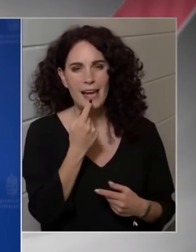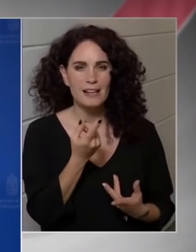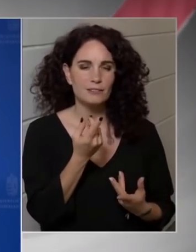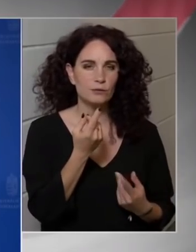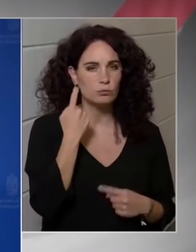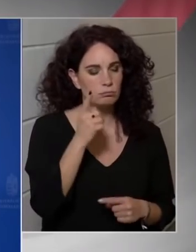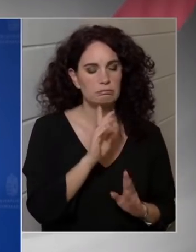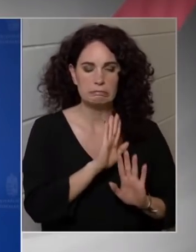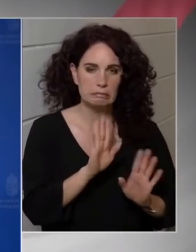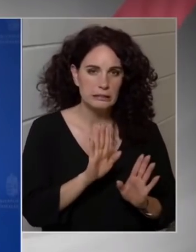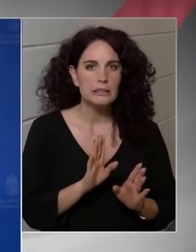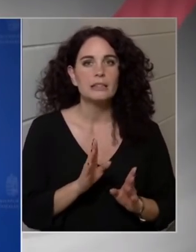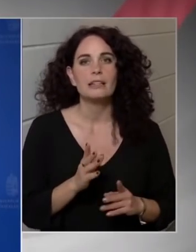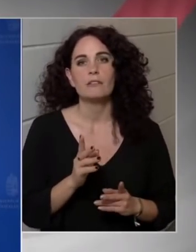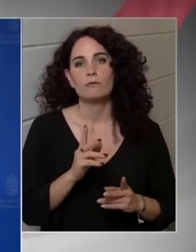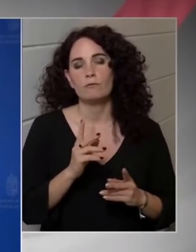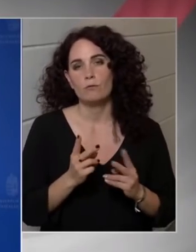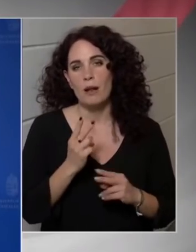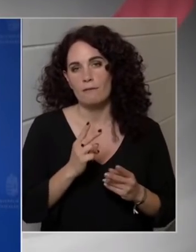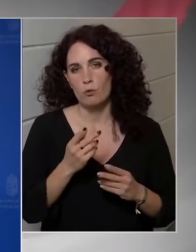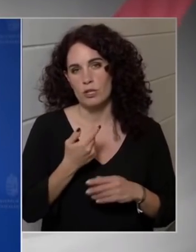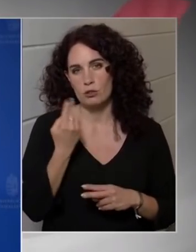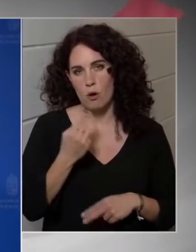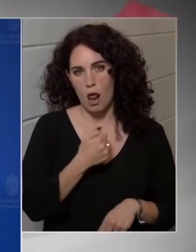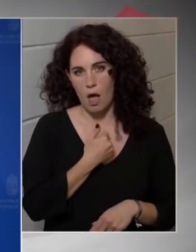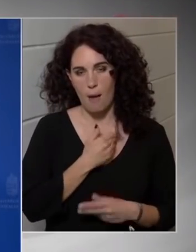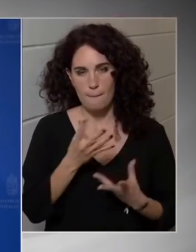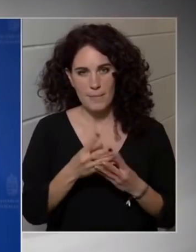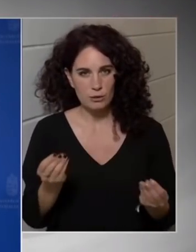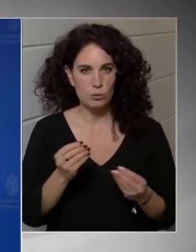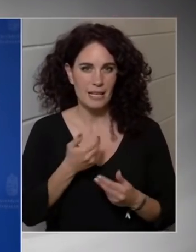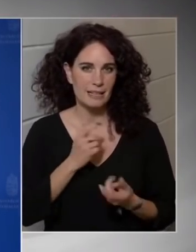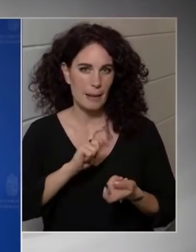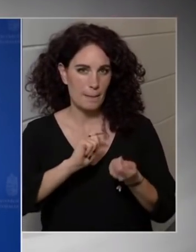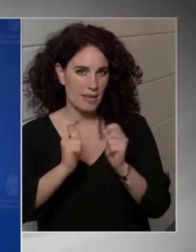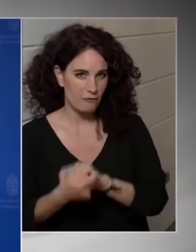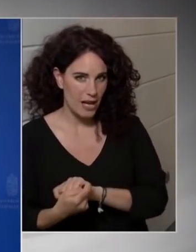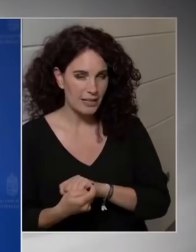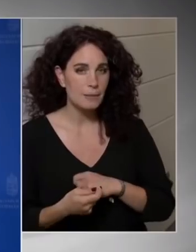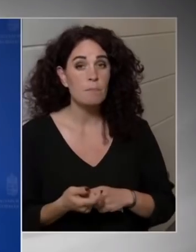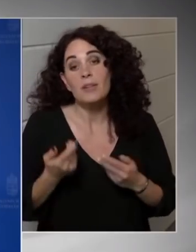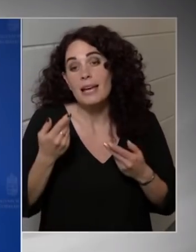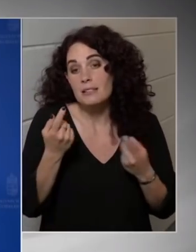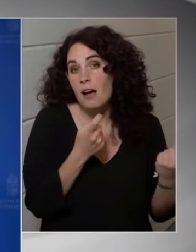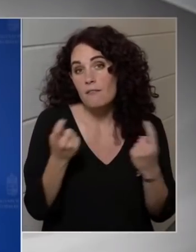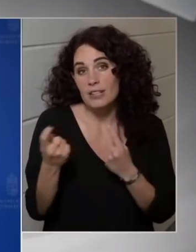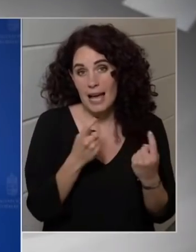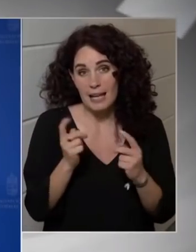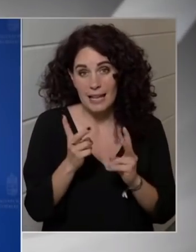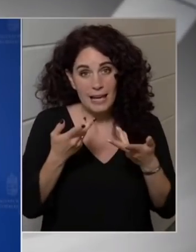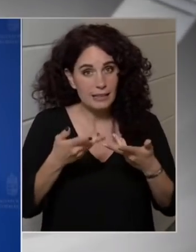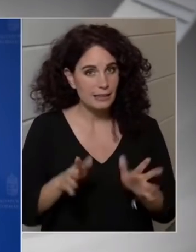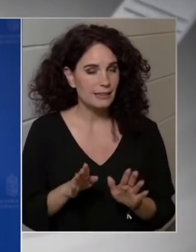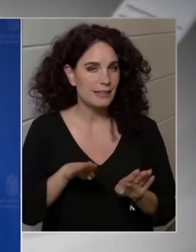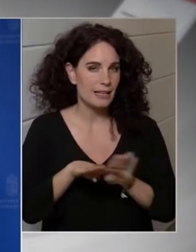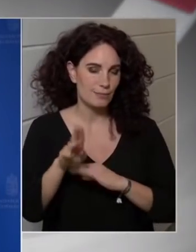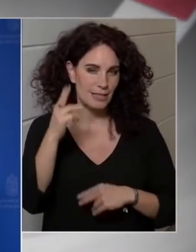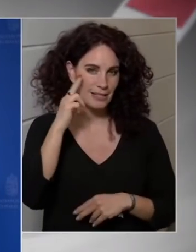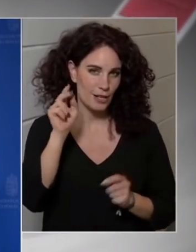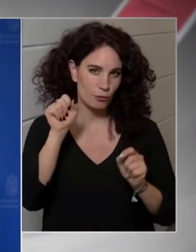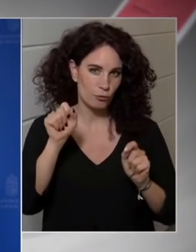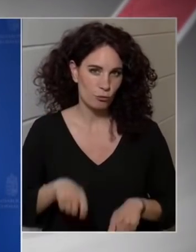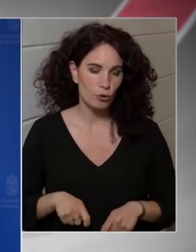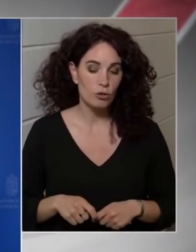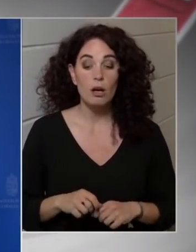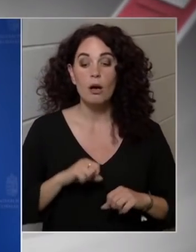megszűntek és egyetemek kíváltak. Ezt a vitát esetleg meg lehet nyitni, de ezt a miniszter úrnak kell eldönteni. A kormánynak